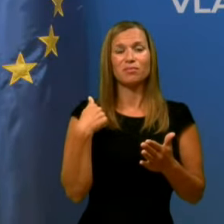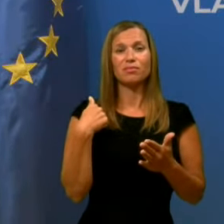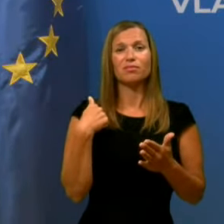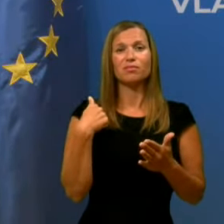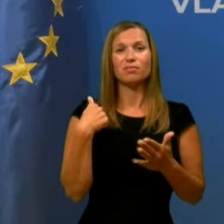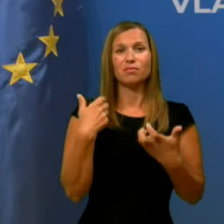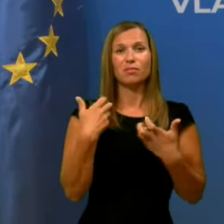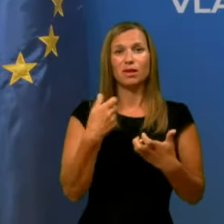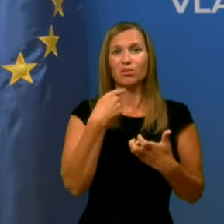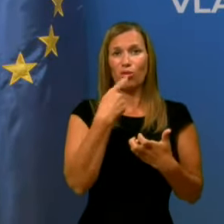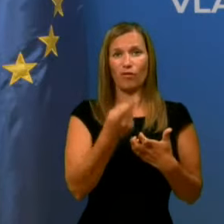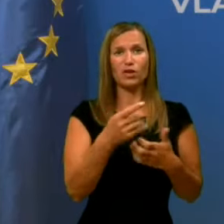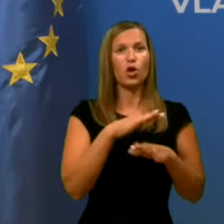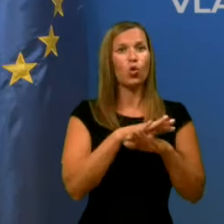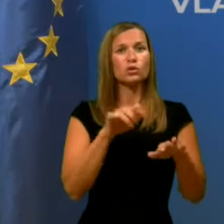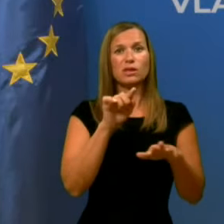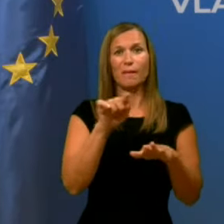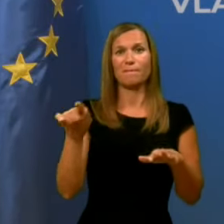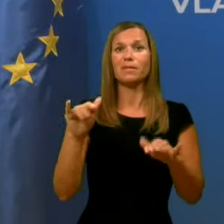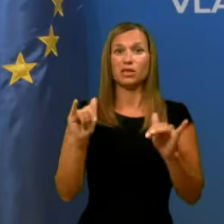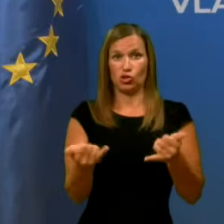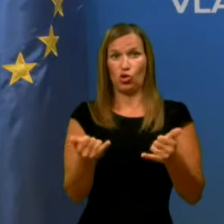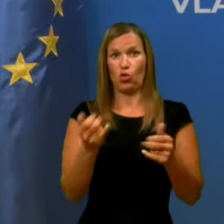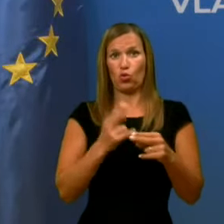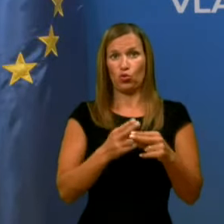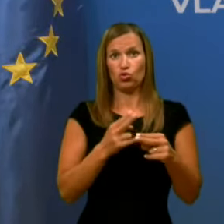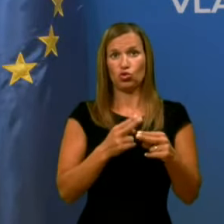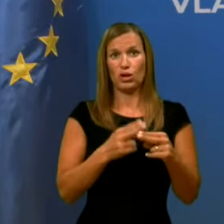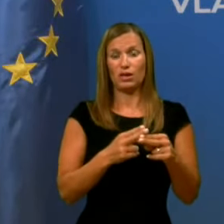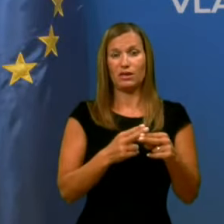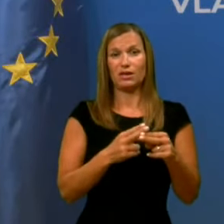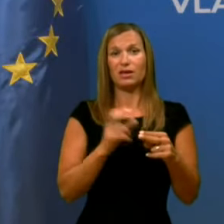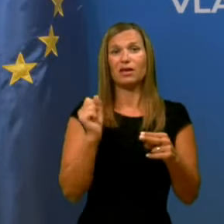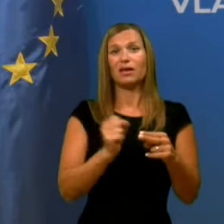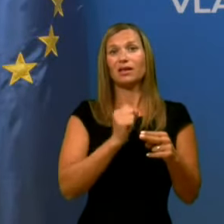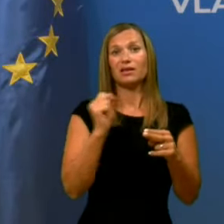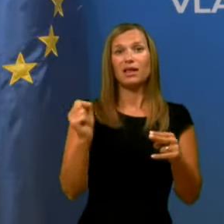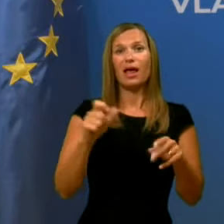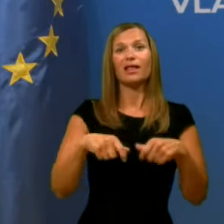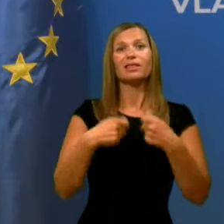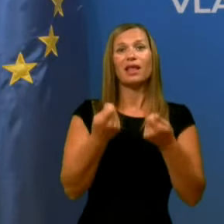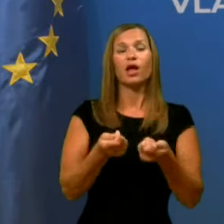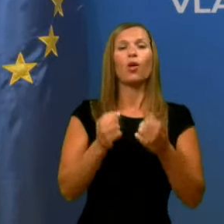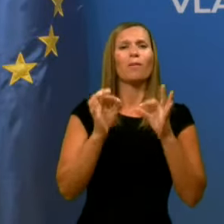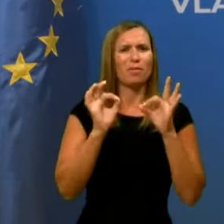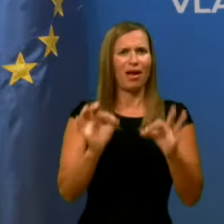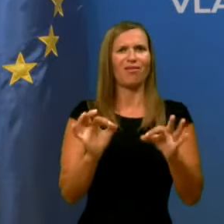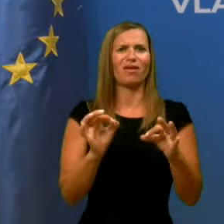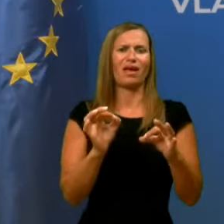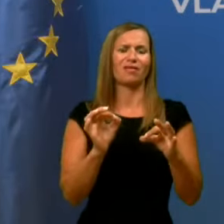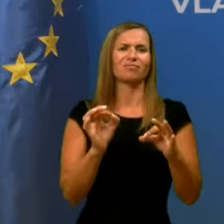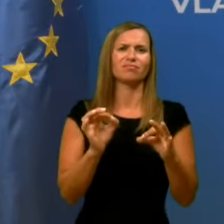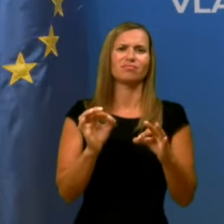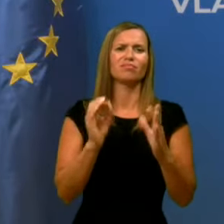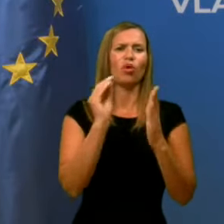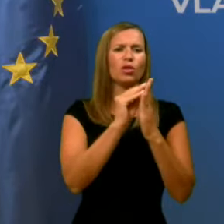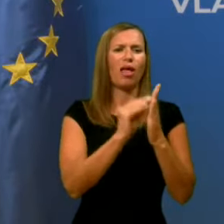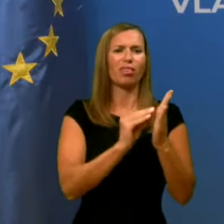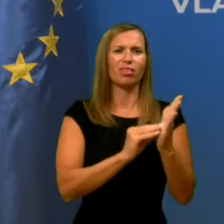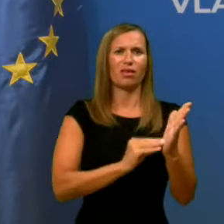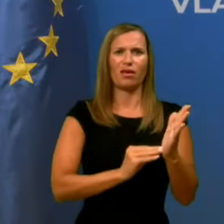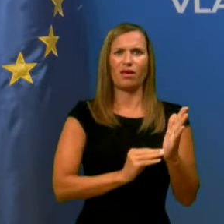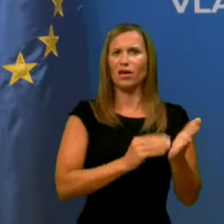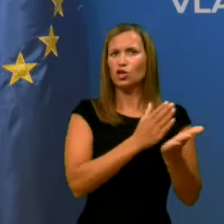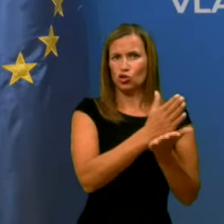vse, ki so okuženi, da v resnici daje oprave epidemiološke podatke službi